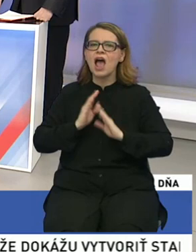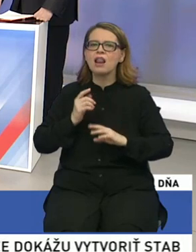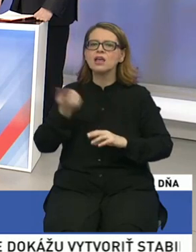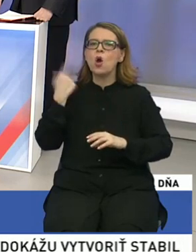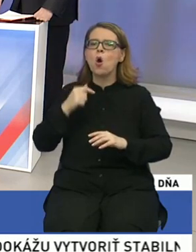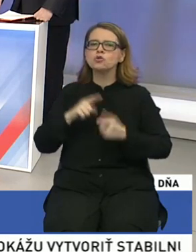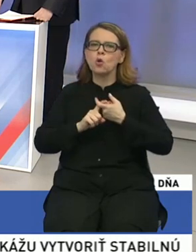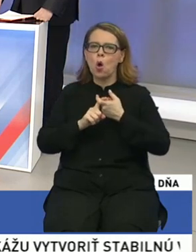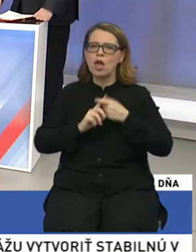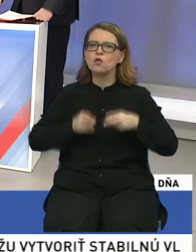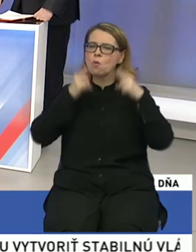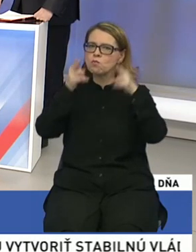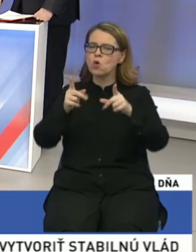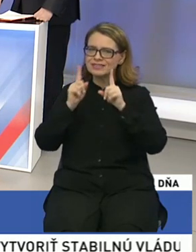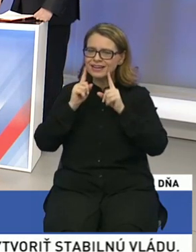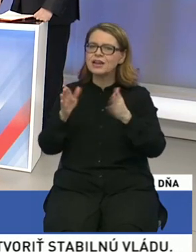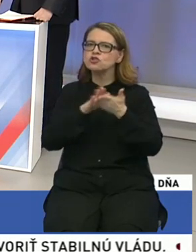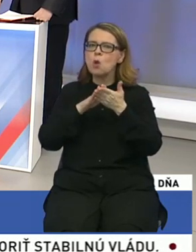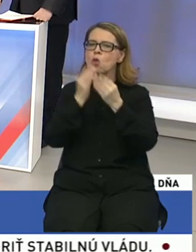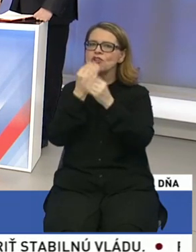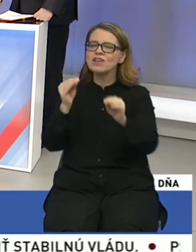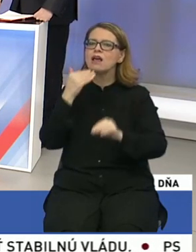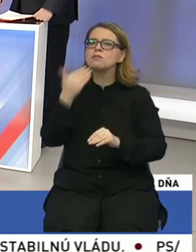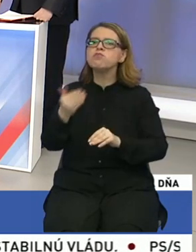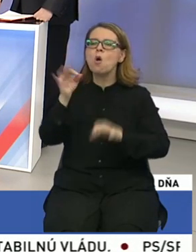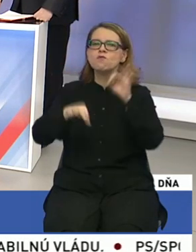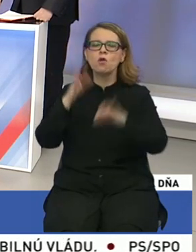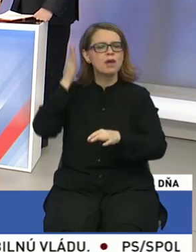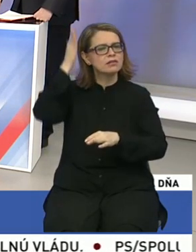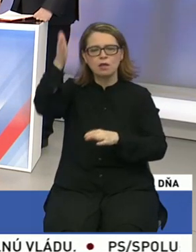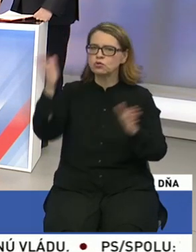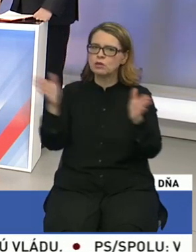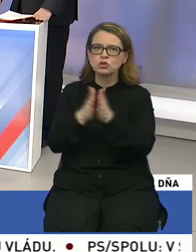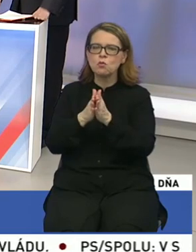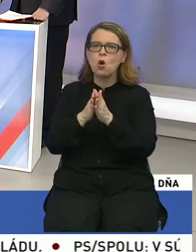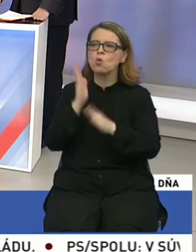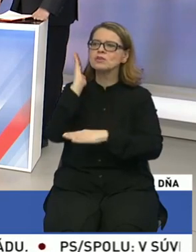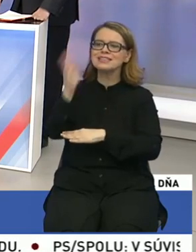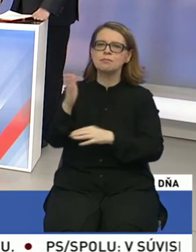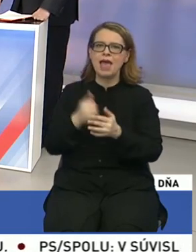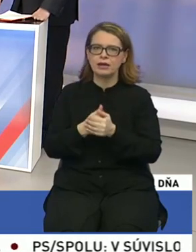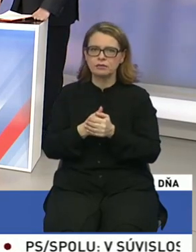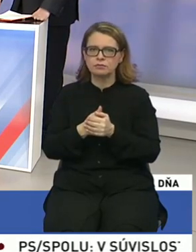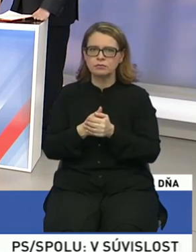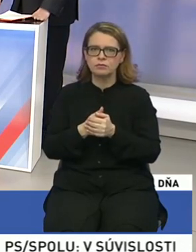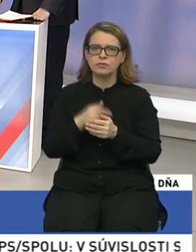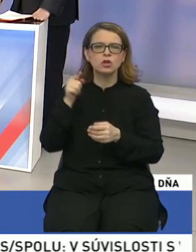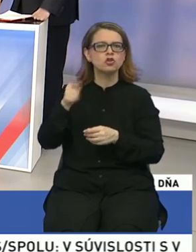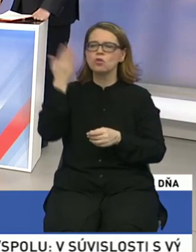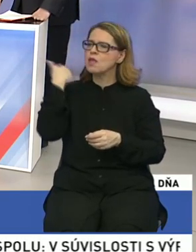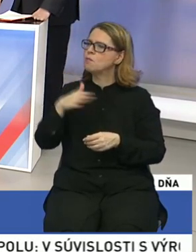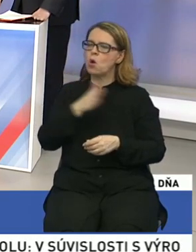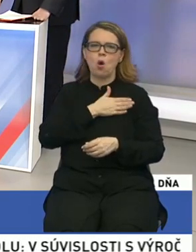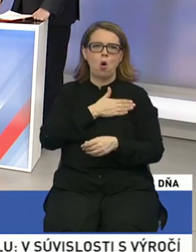z Mostu, aby sme spoločne vyhlásili, že po voľbách nepojdeme spolu so stranou Smer. A toto neboli ochotní